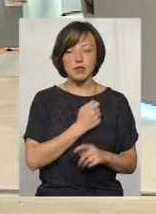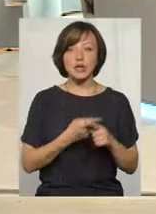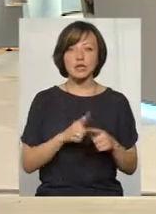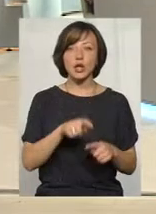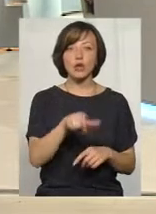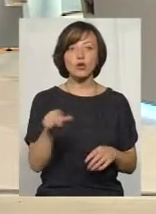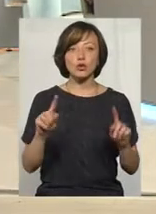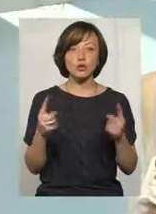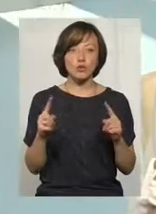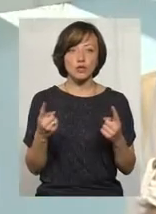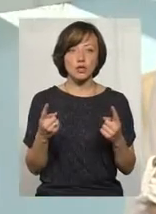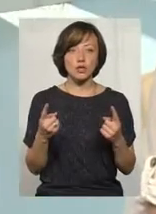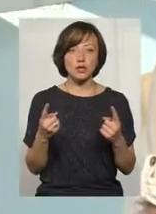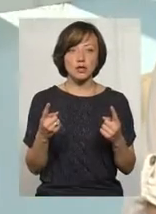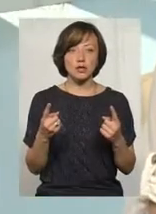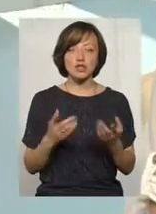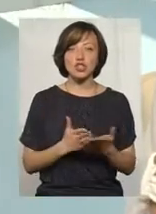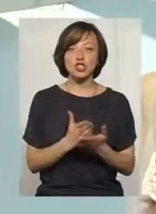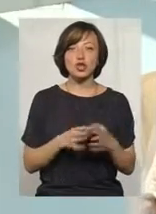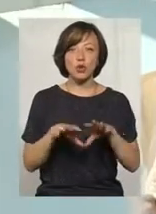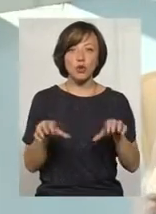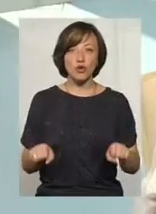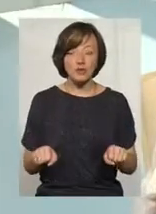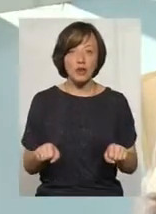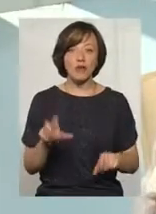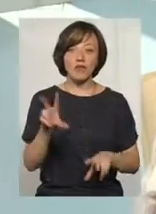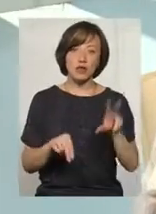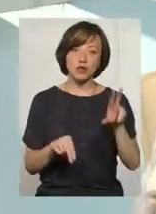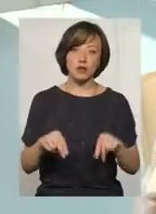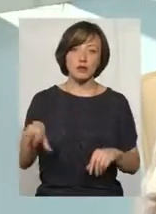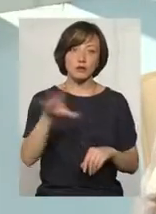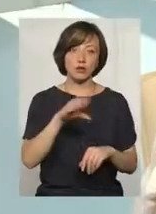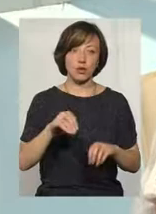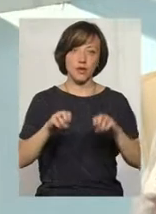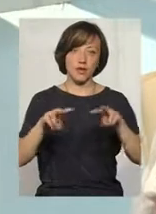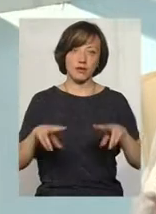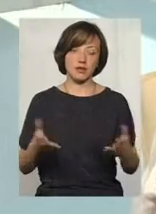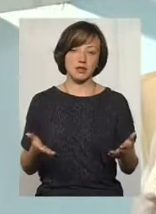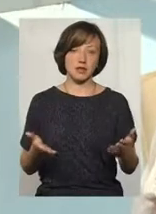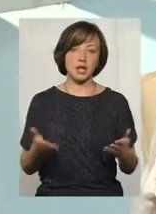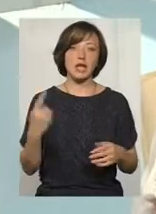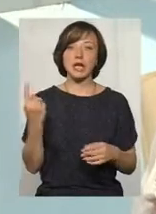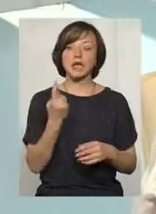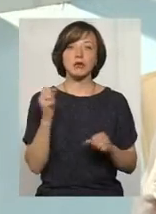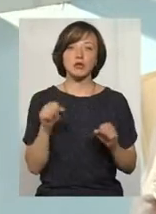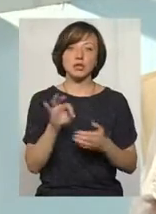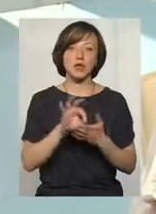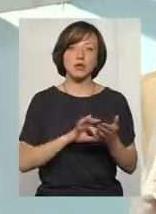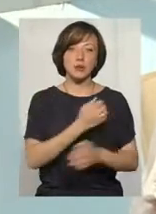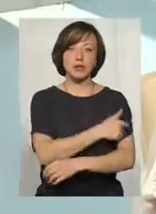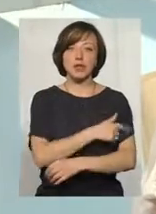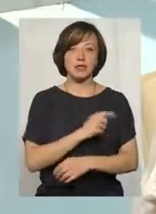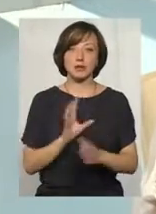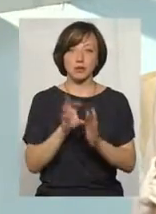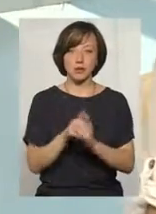ці люди чомусь, люди з чиновницьких крісла чомусь вважають, що вони в усьому фахівці. Ну, єдине, що, можливо, вони зразу в медицину би не